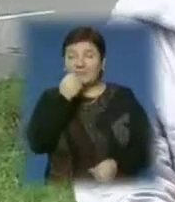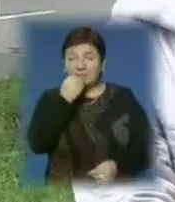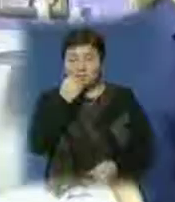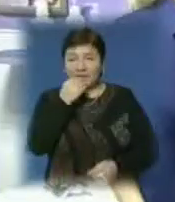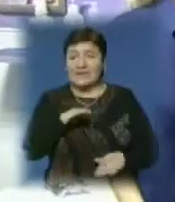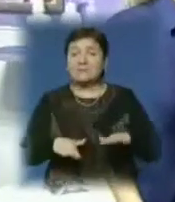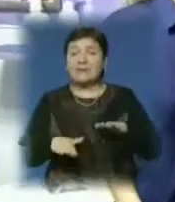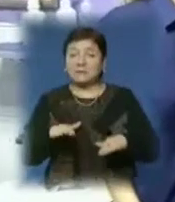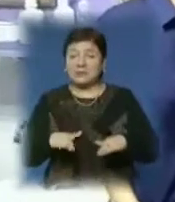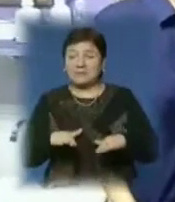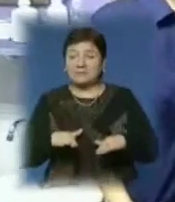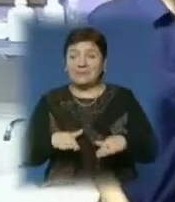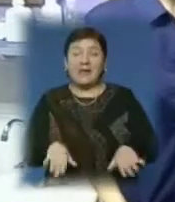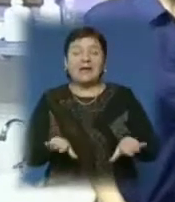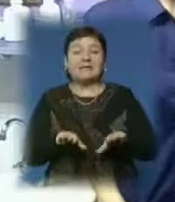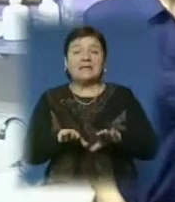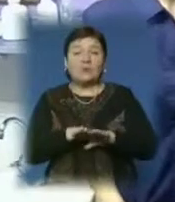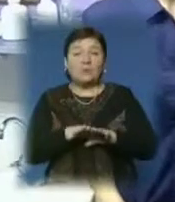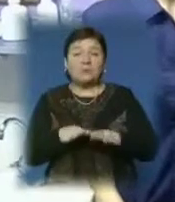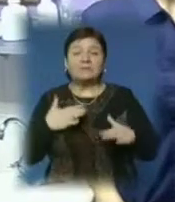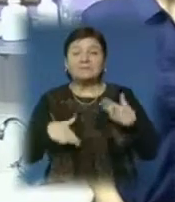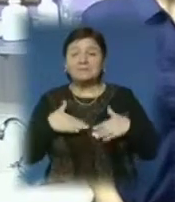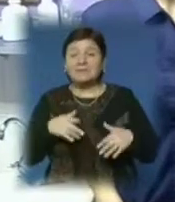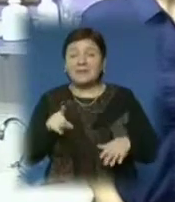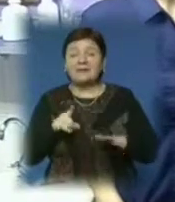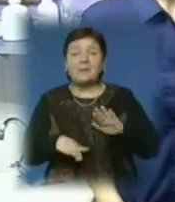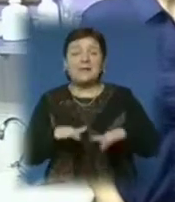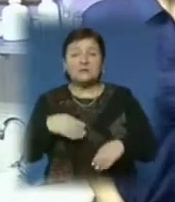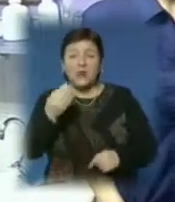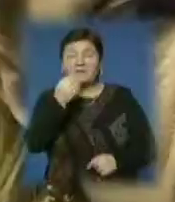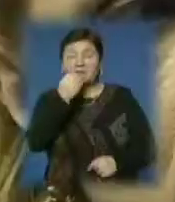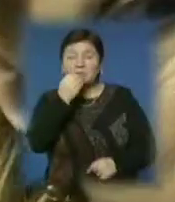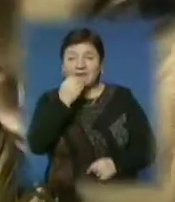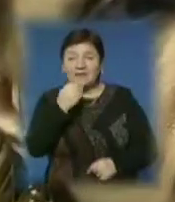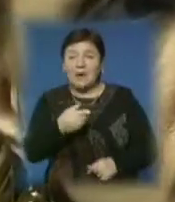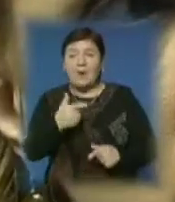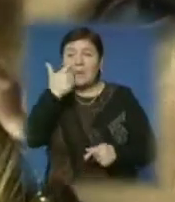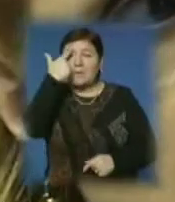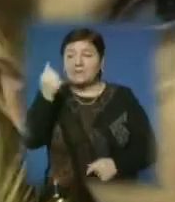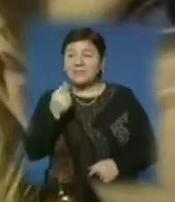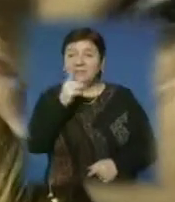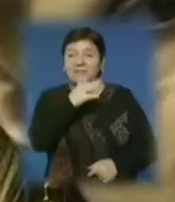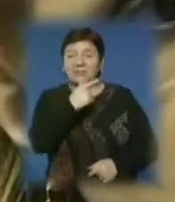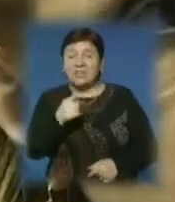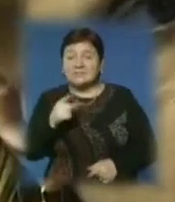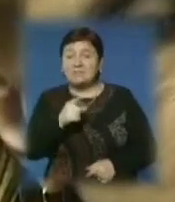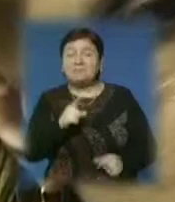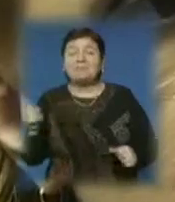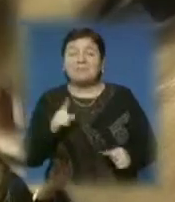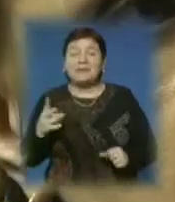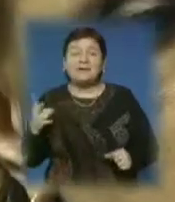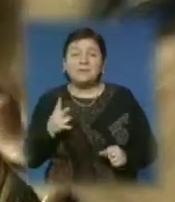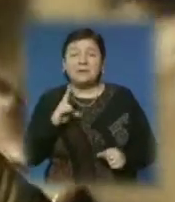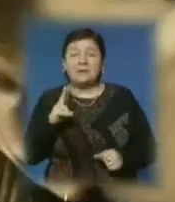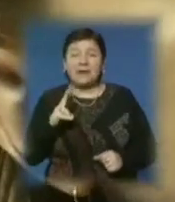збалансоване». Альтернативу дієтам спеціалісти радять шукати і у збалансованому харчуванні. Попереджають, під час зимового періоду необхідно